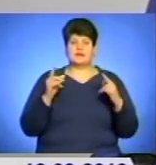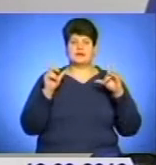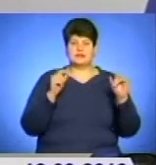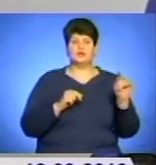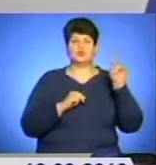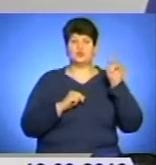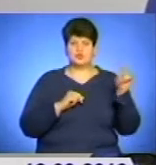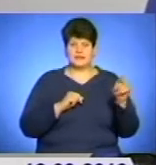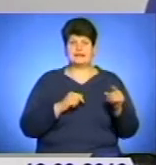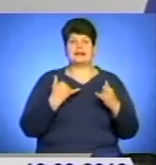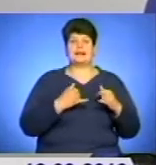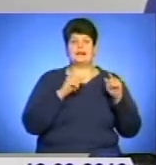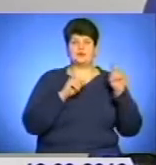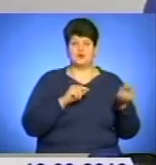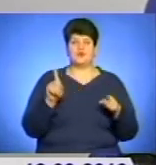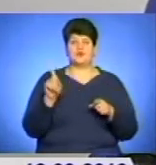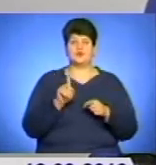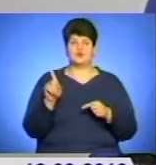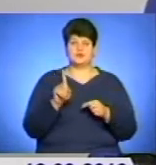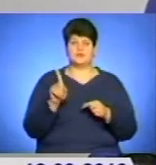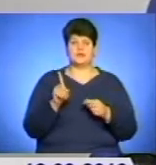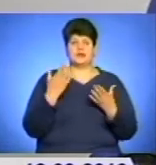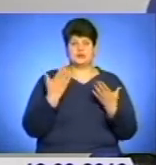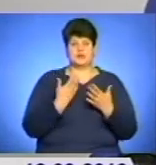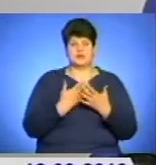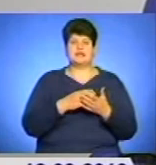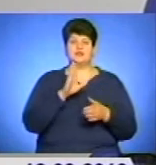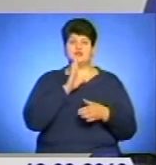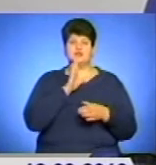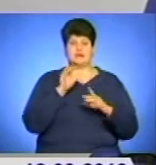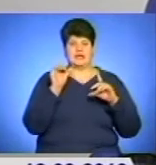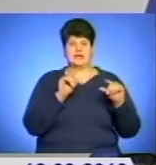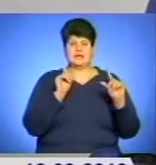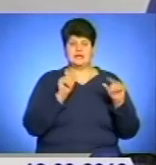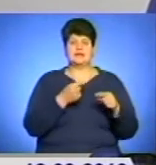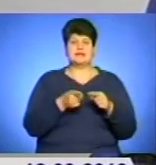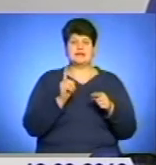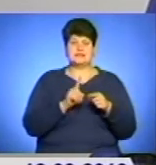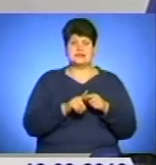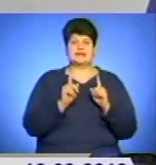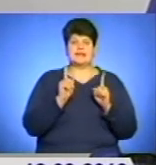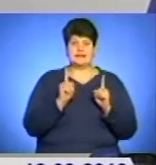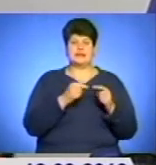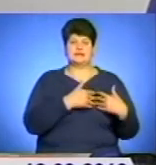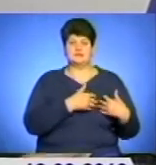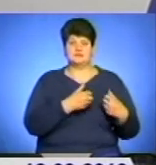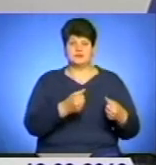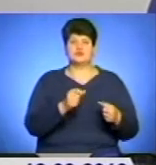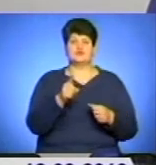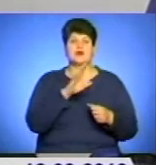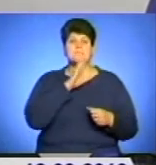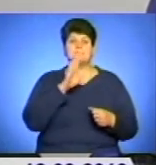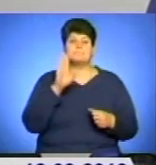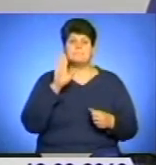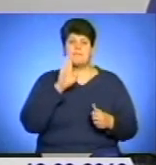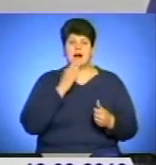туди. І зараді того, що жіноцтво, яке виїжджає, це тільки за покликом того, що вона жінка мати,